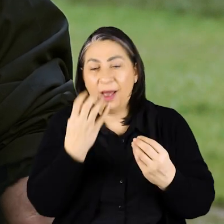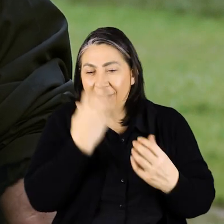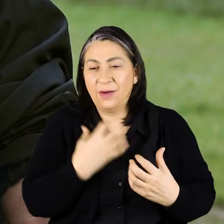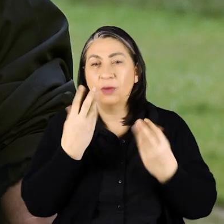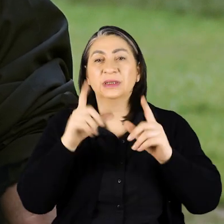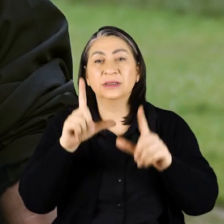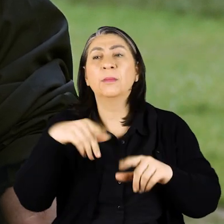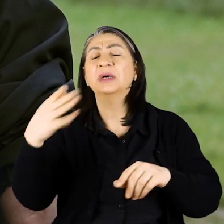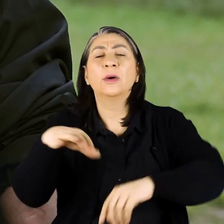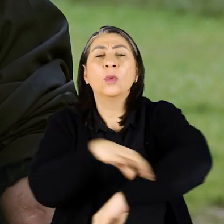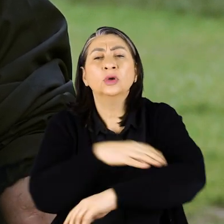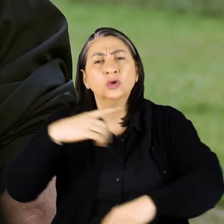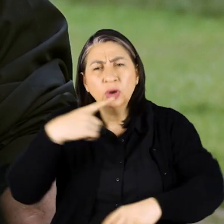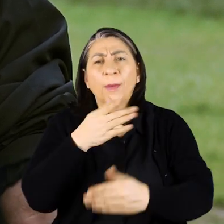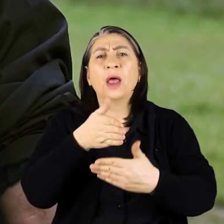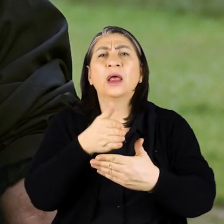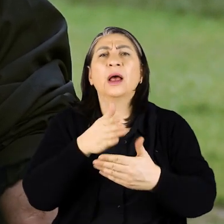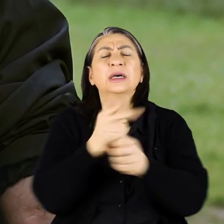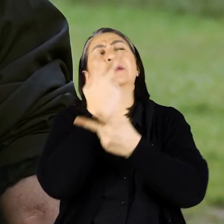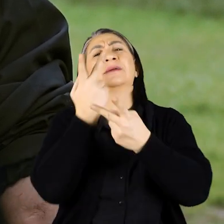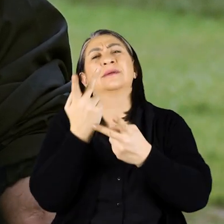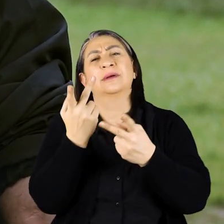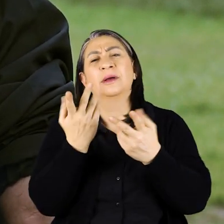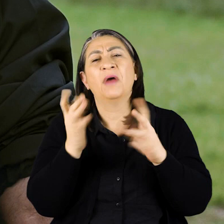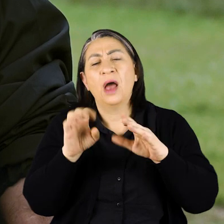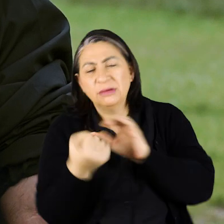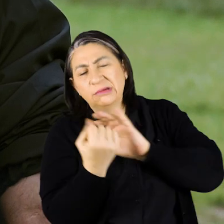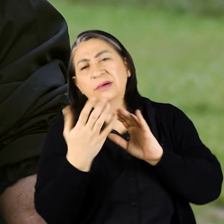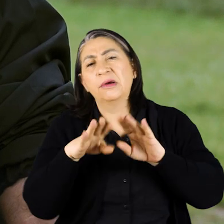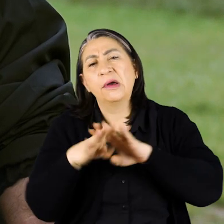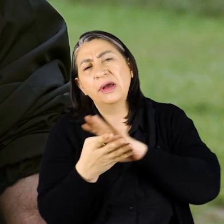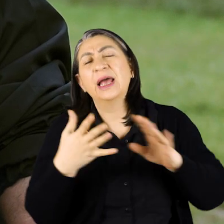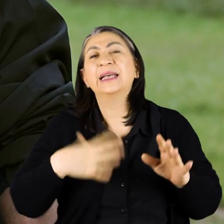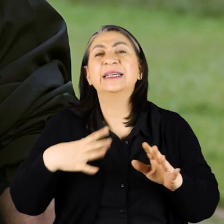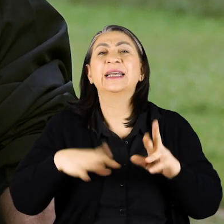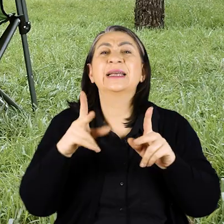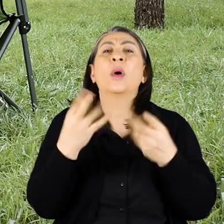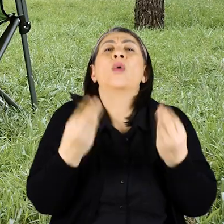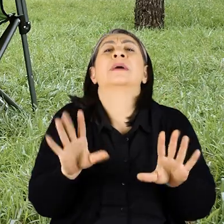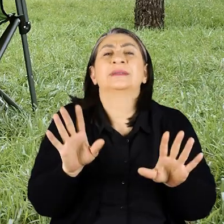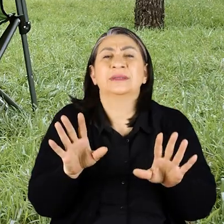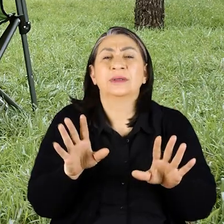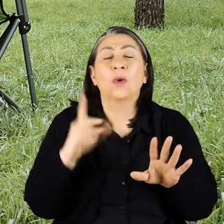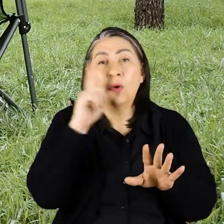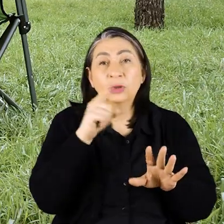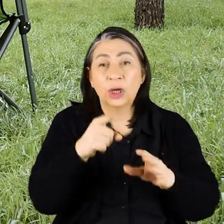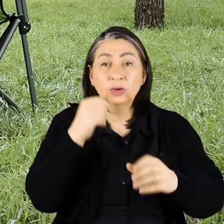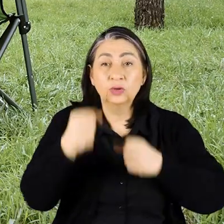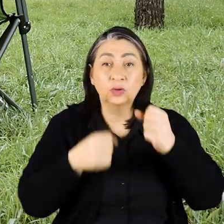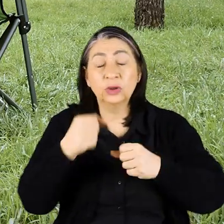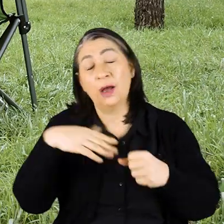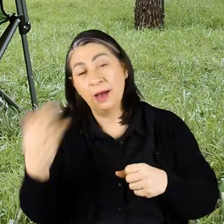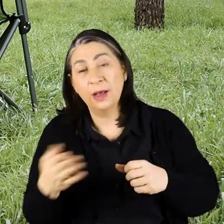başka protezde de sen zorlarsın ama yarı yolda kalır Yarı da kalır ya da işte tam istediğin randımanı sana vermez O yüzden koşu da